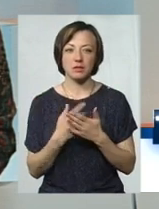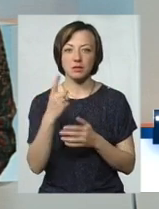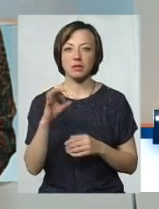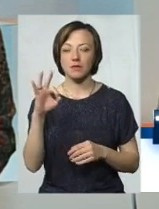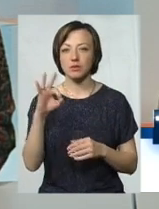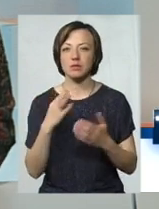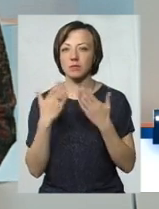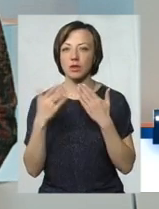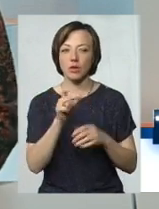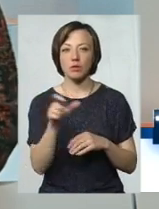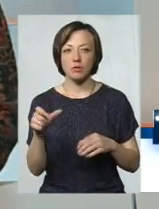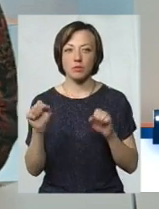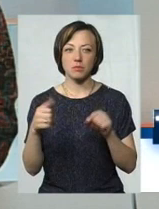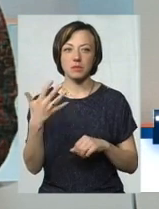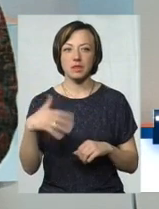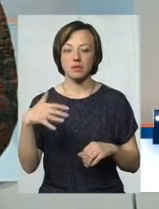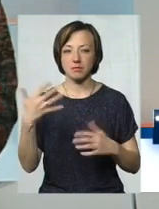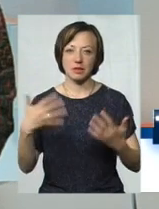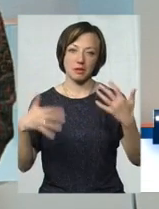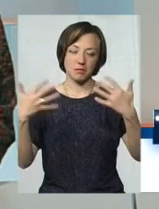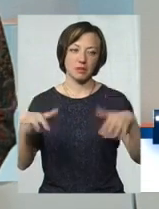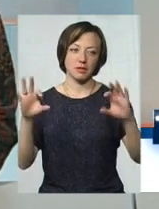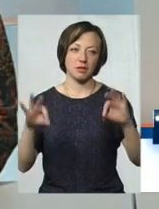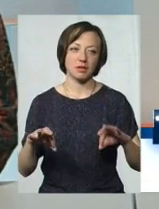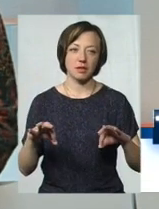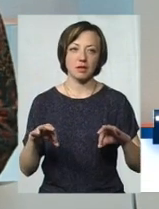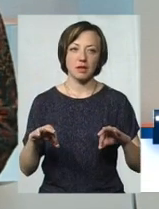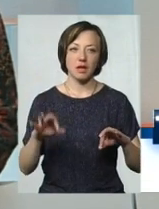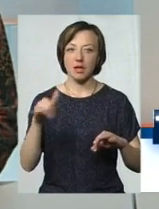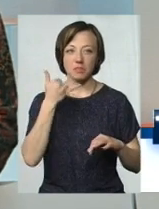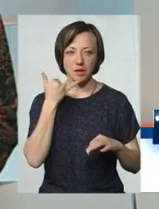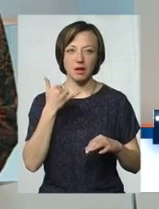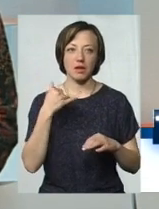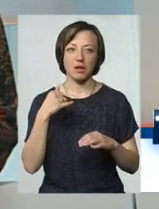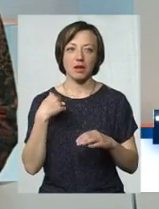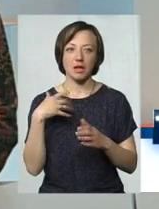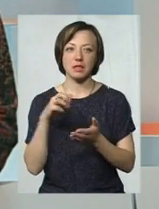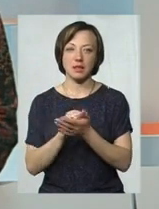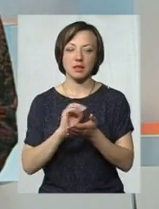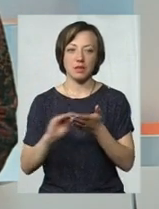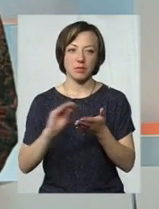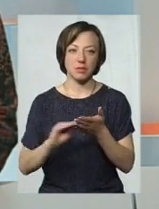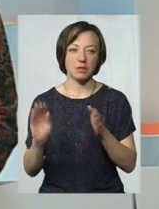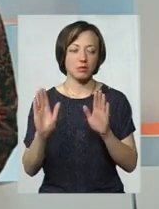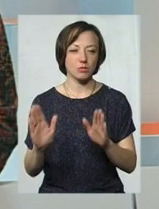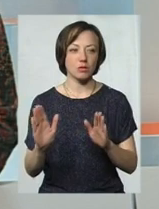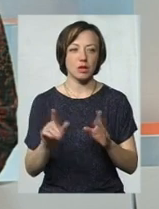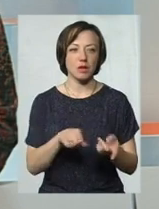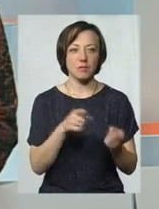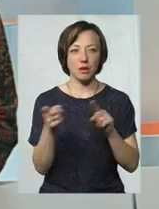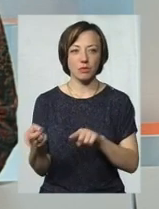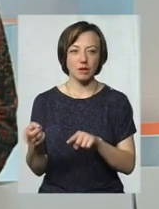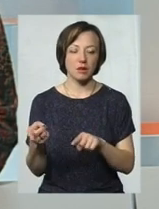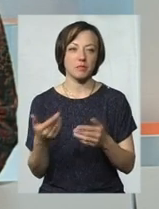% спілкування людьми, напевно, в мене вже 50 на 50. Я не беру трубку, я вибиваю, я зайнято, я можу написати. І все переходить туди.